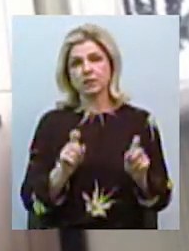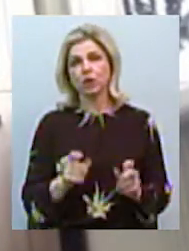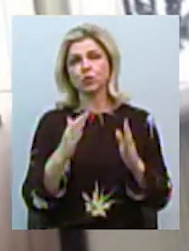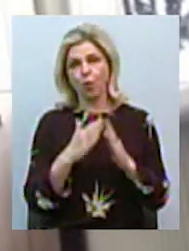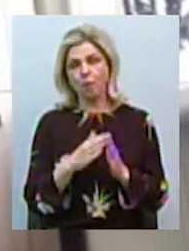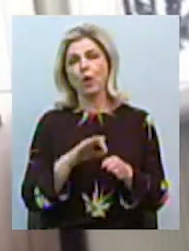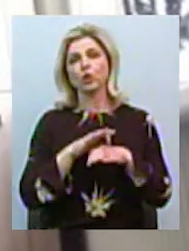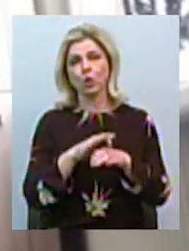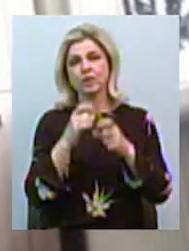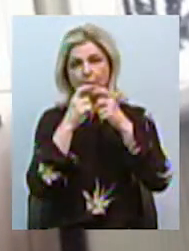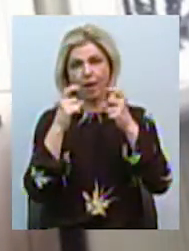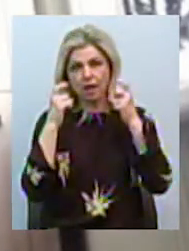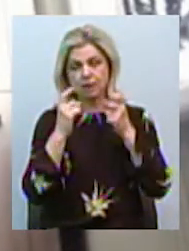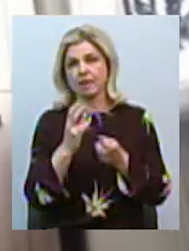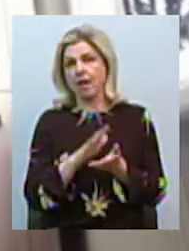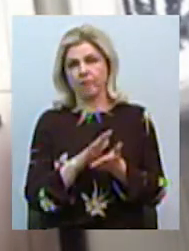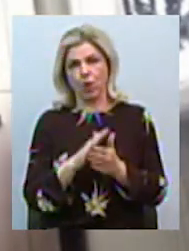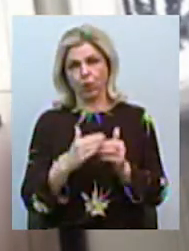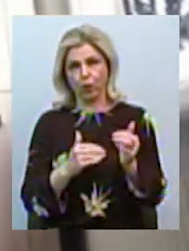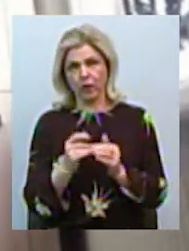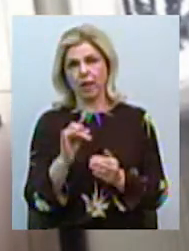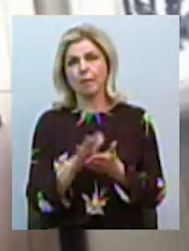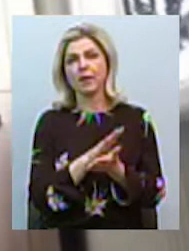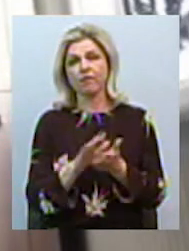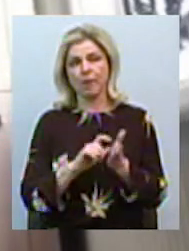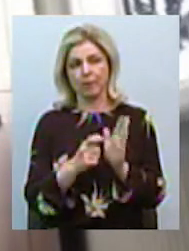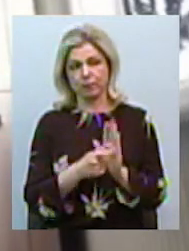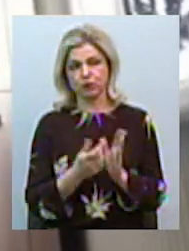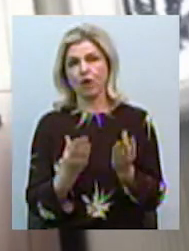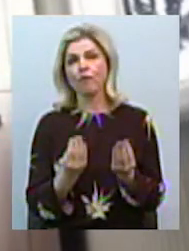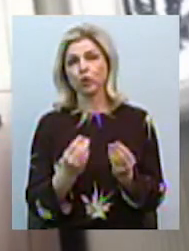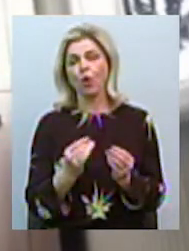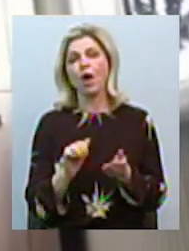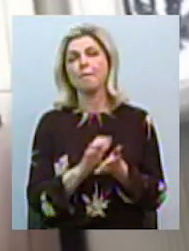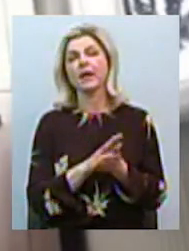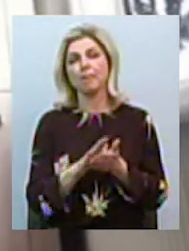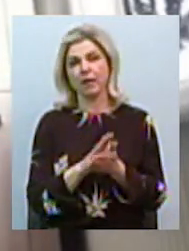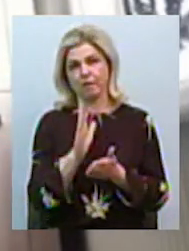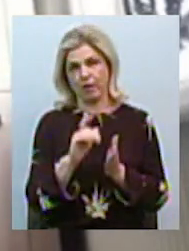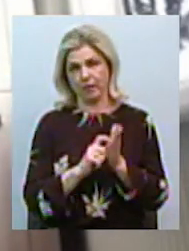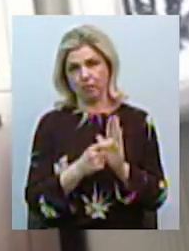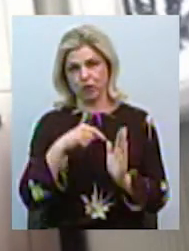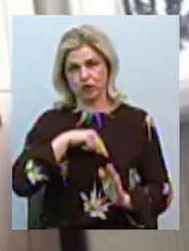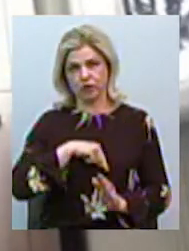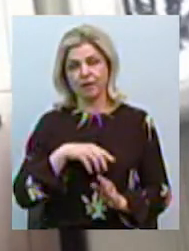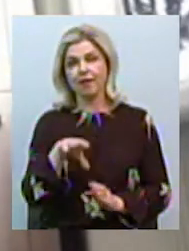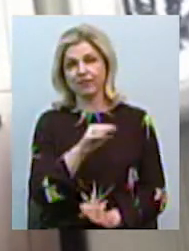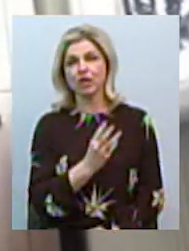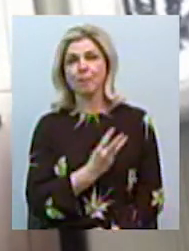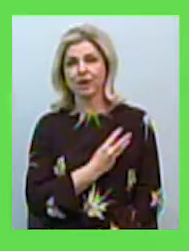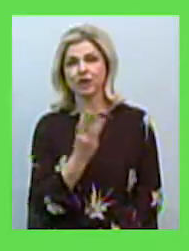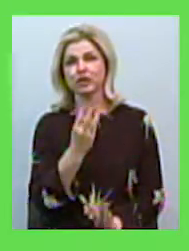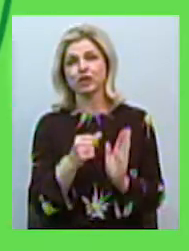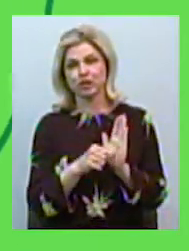маски, дезінфекувати руки, прибирати приміщення, вологе прибирання робити в приміщенні. Всім бажаю 36